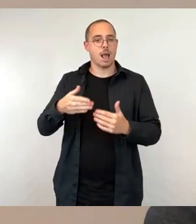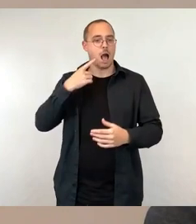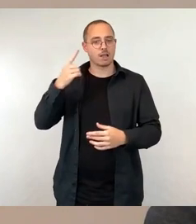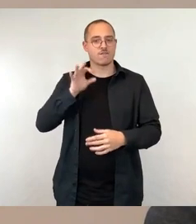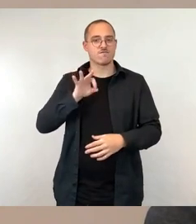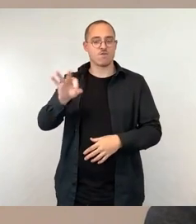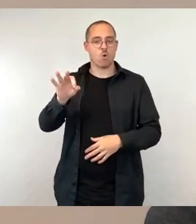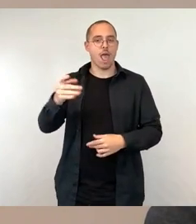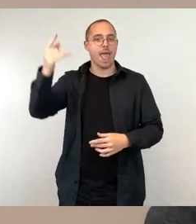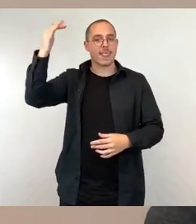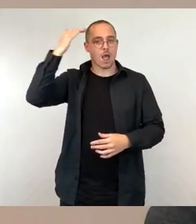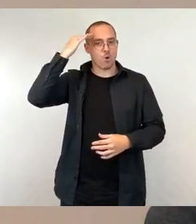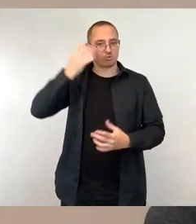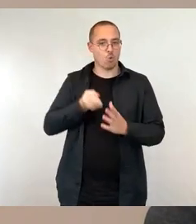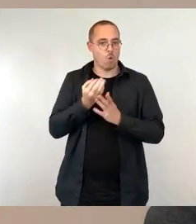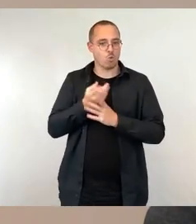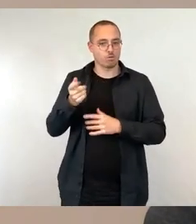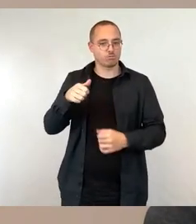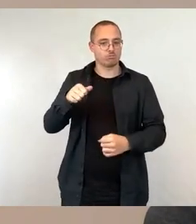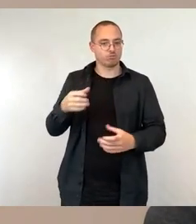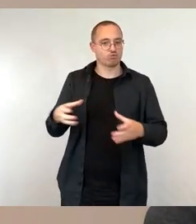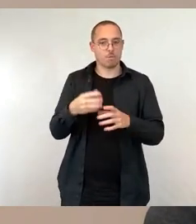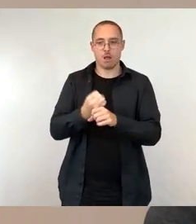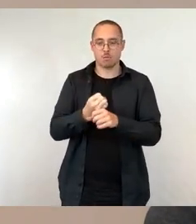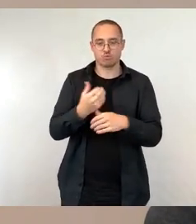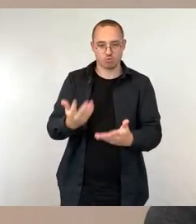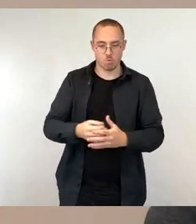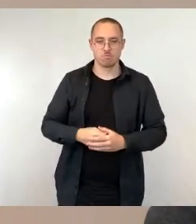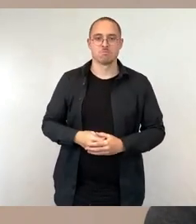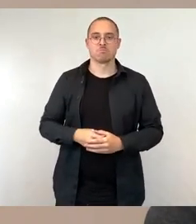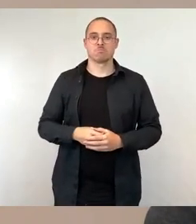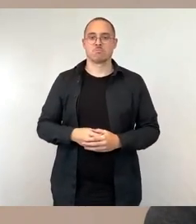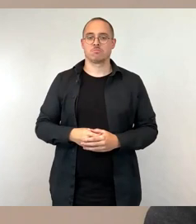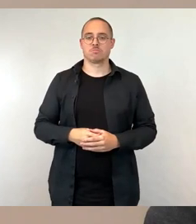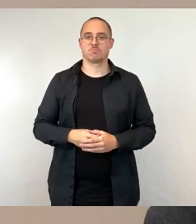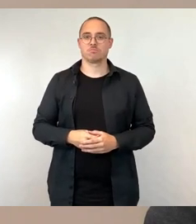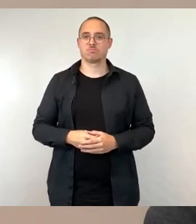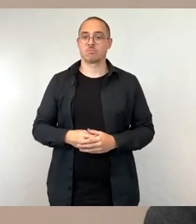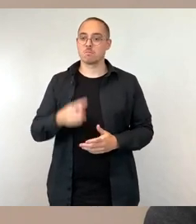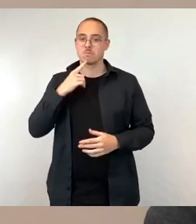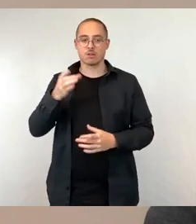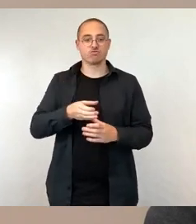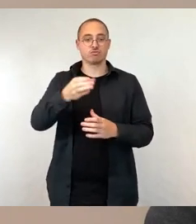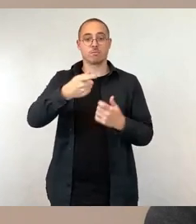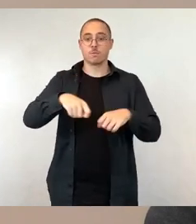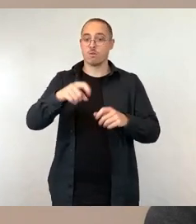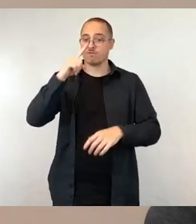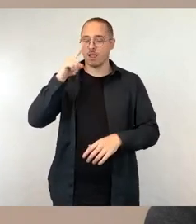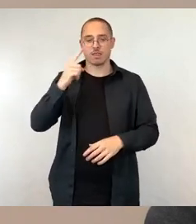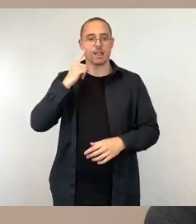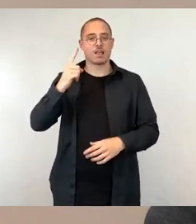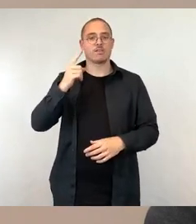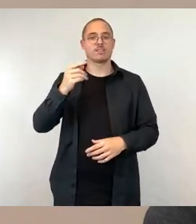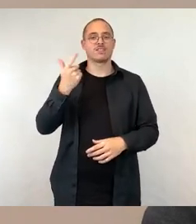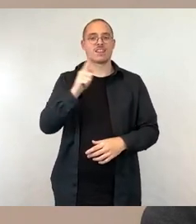die Aufstellung der Gedenktafel, kann bis Jahresende 2024 gerechnet werden. Derzeit befindet sich der Entwurf der Stele noch in der